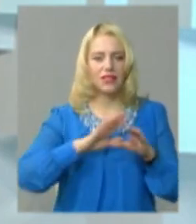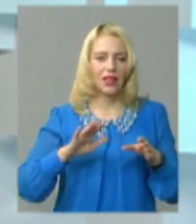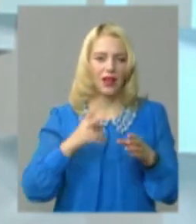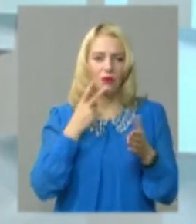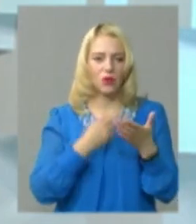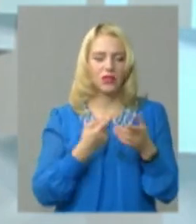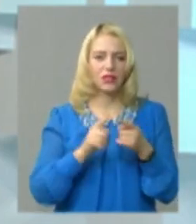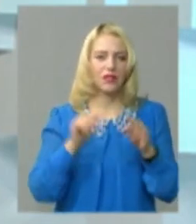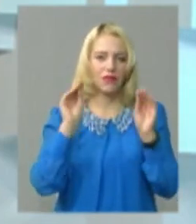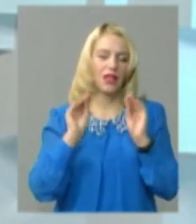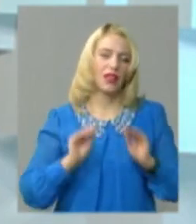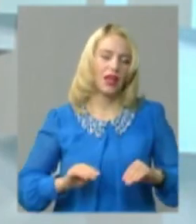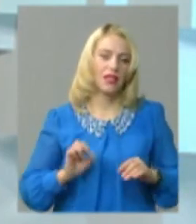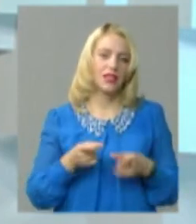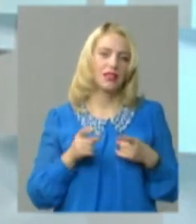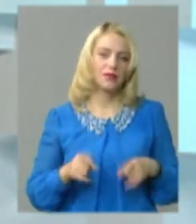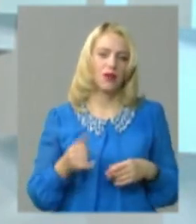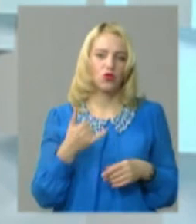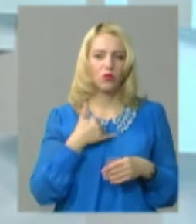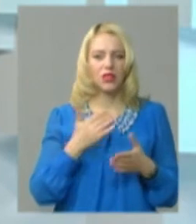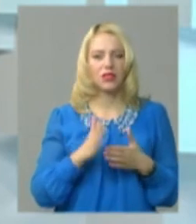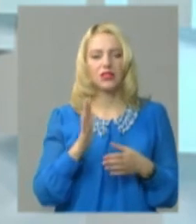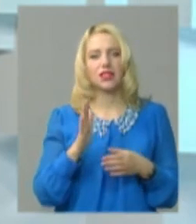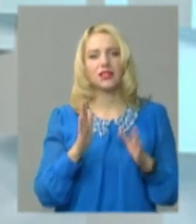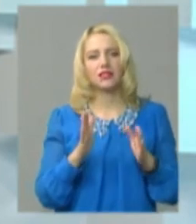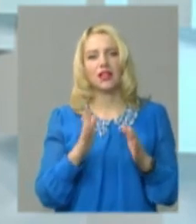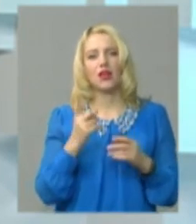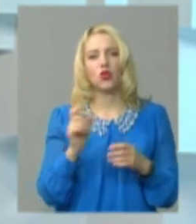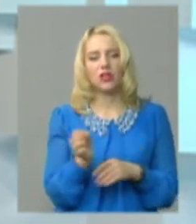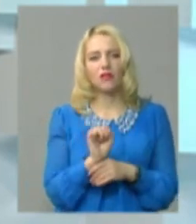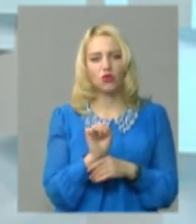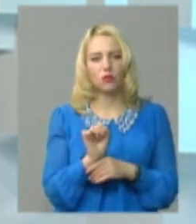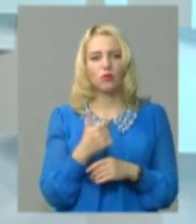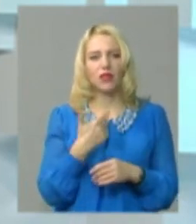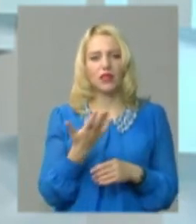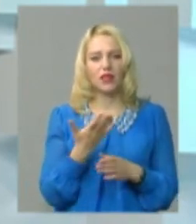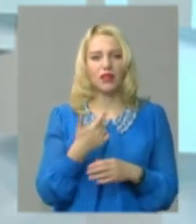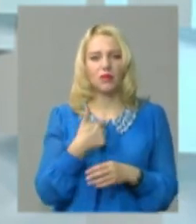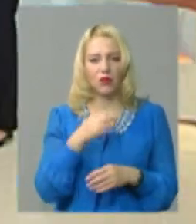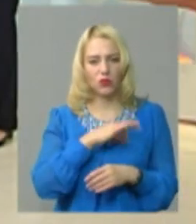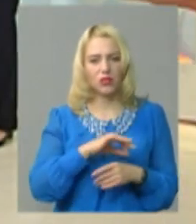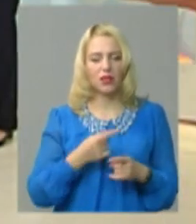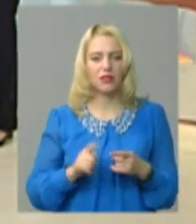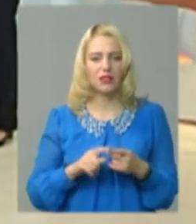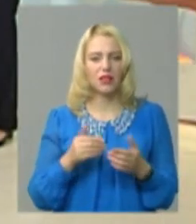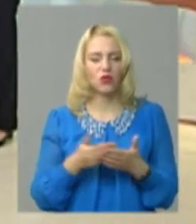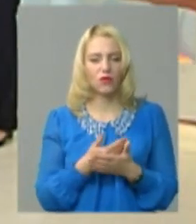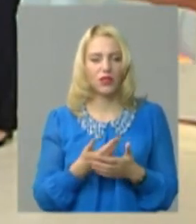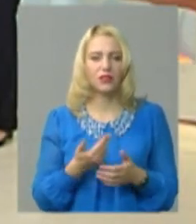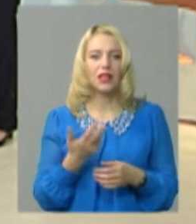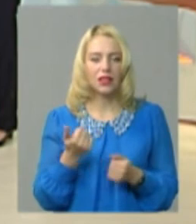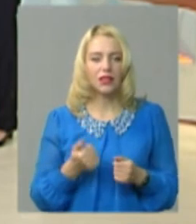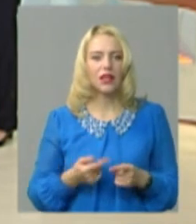відобразити це в декларації. А насправді в мене один автомобіль, яким я користуюся. Це цей новий тюган? Так.